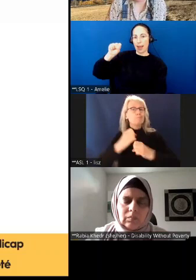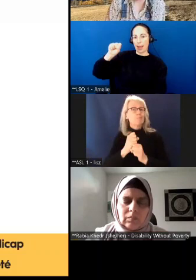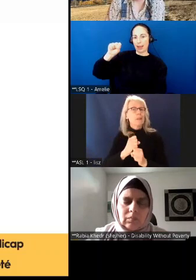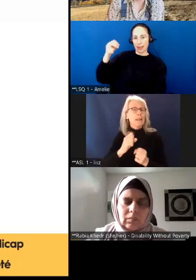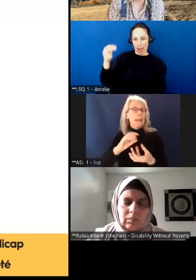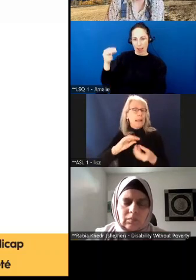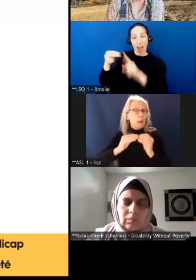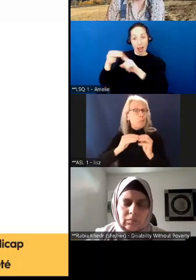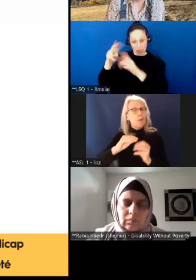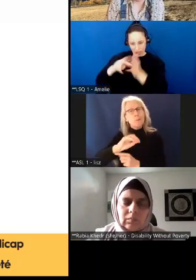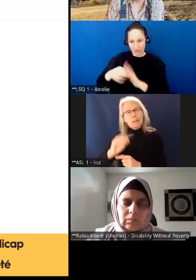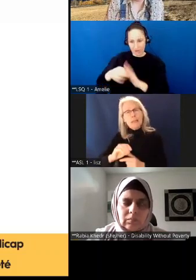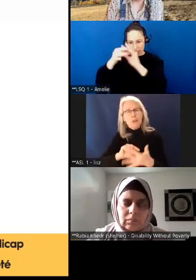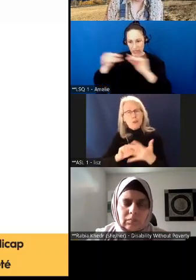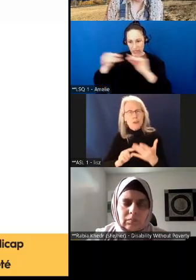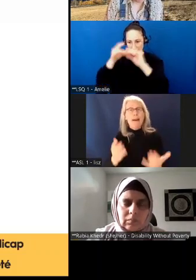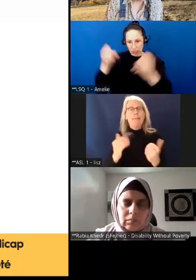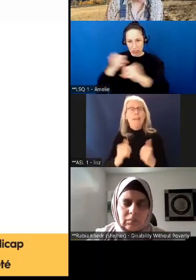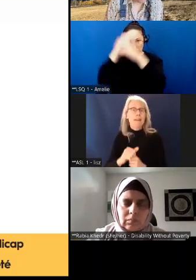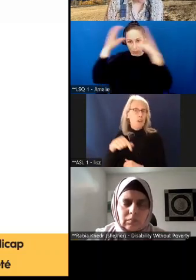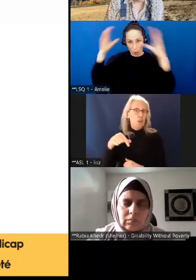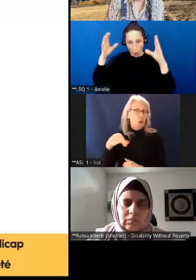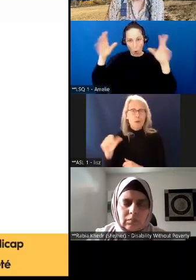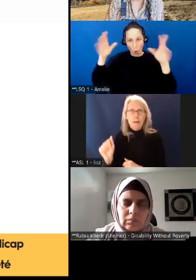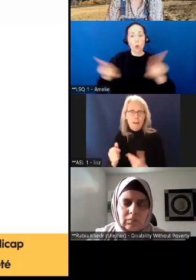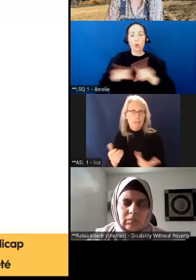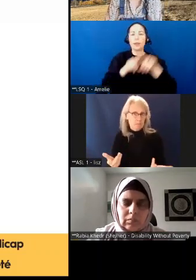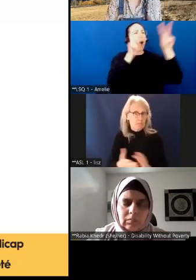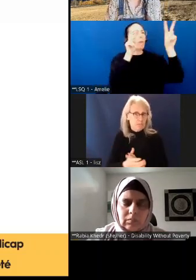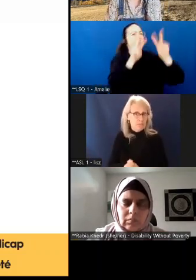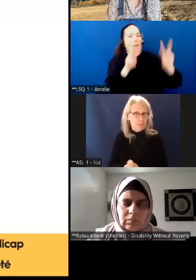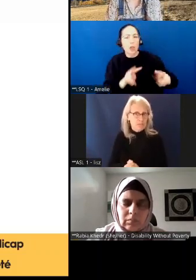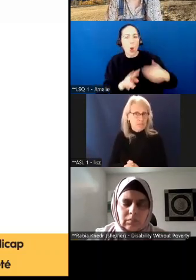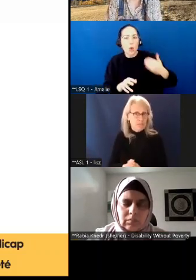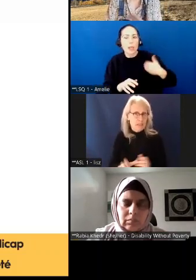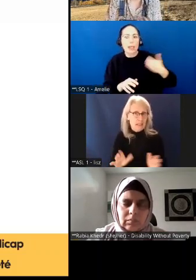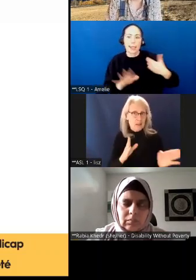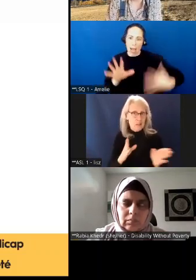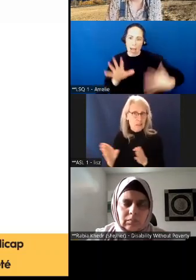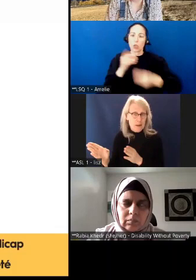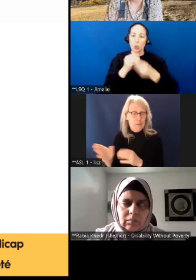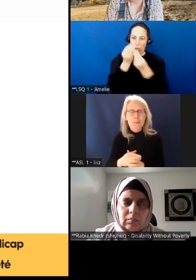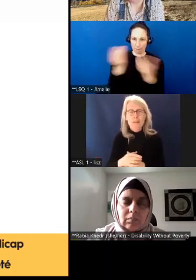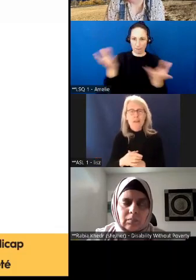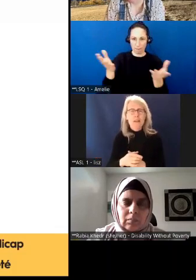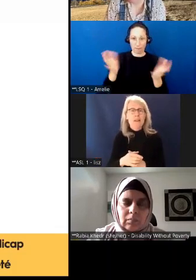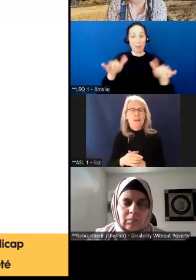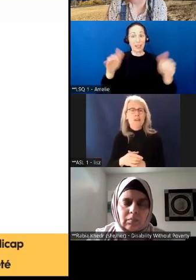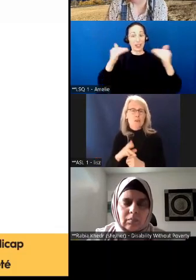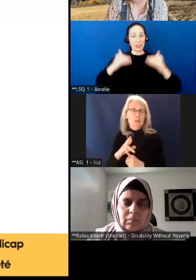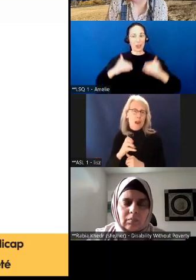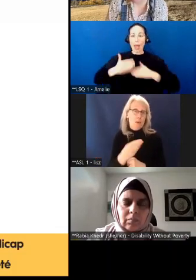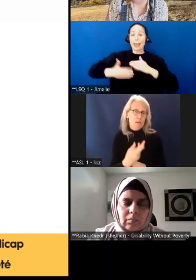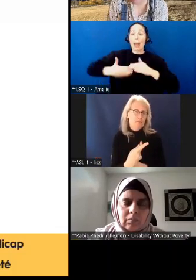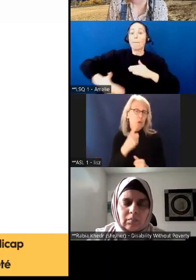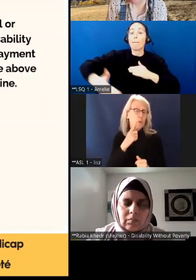et nos observations clés. Et ensuite, nous allons passer aux prochaines étapes.